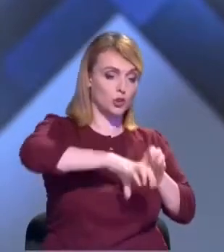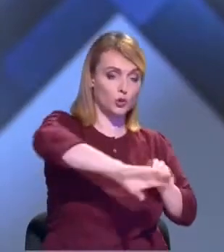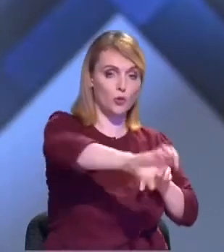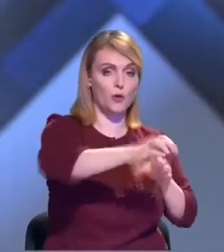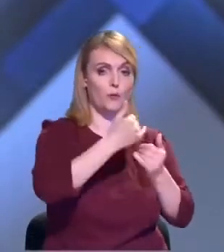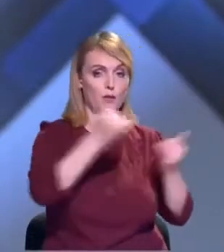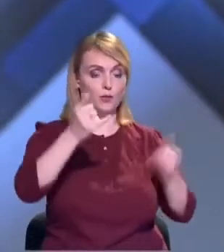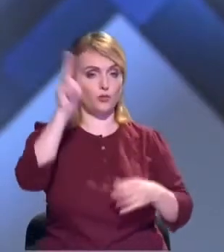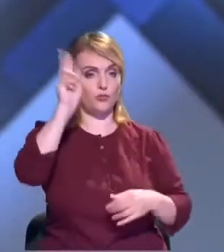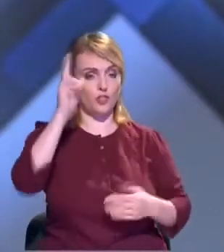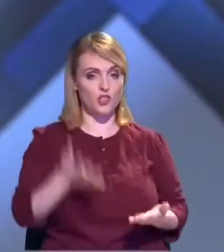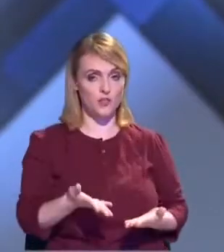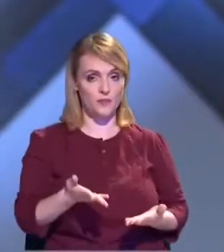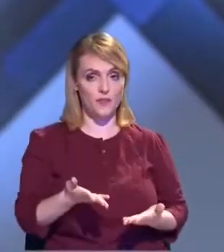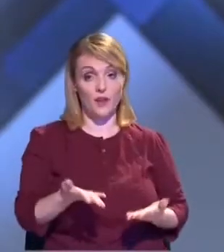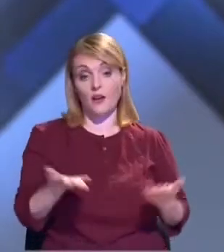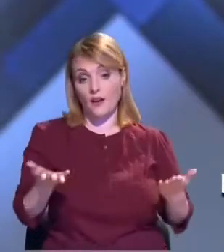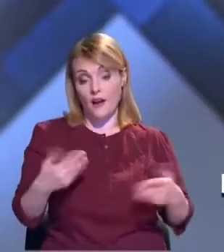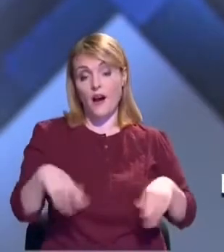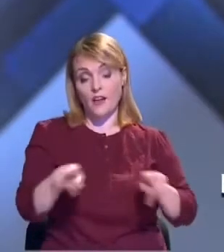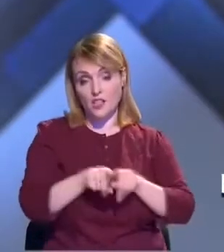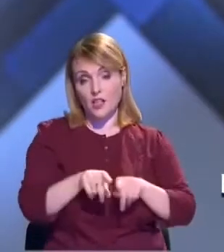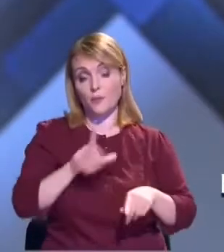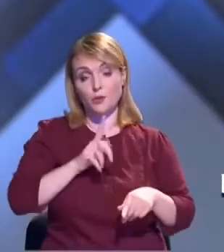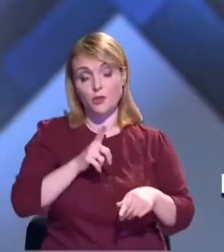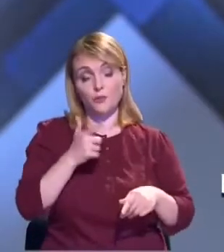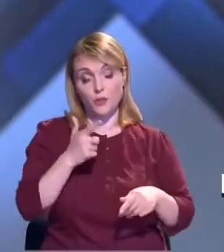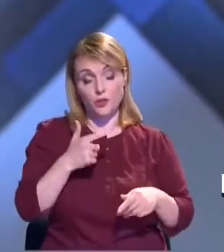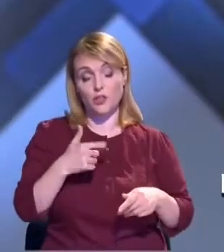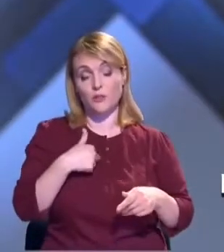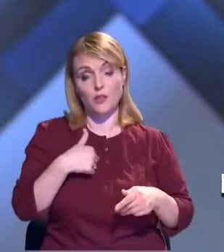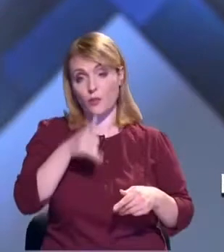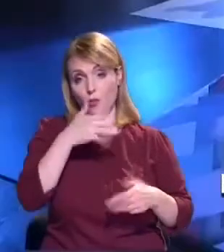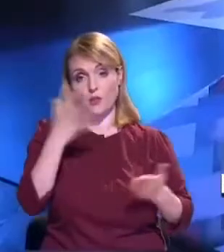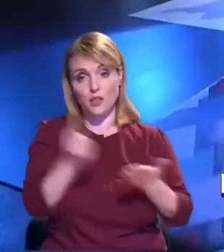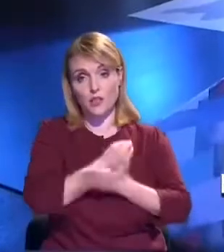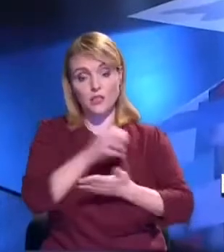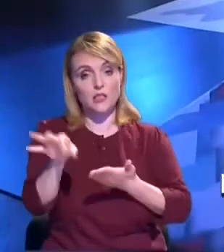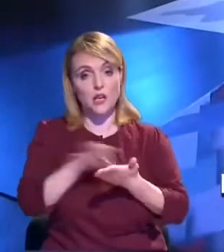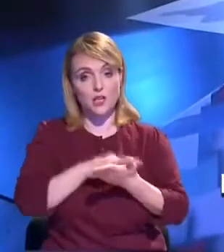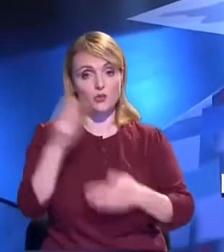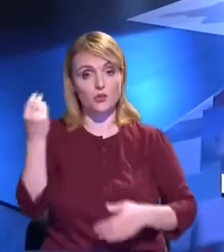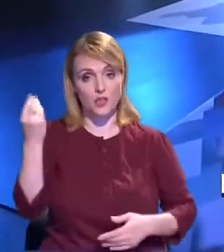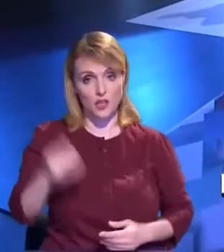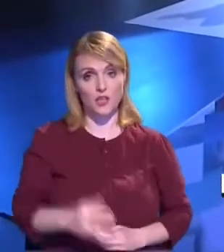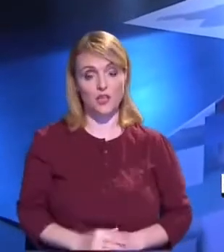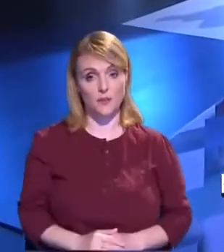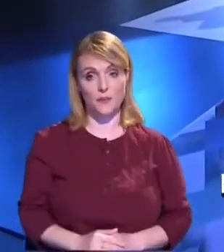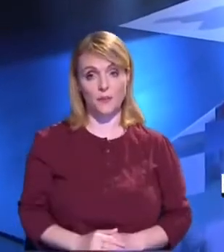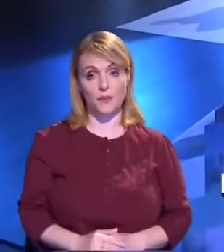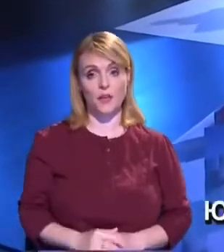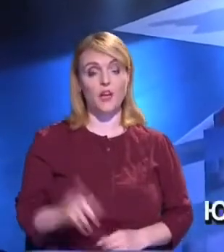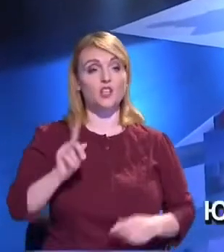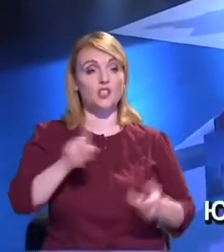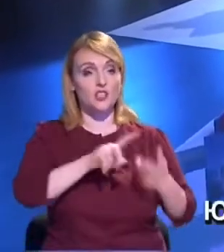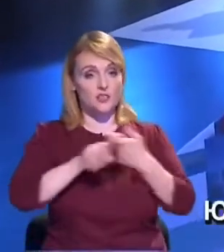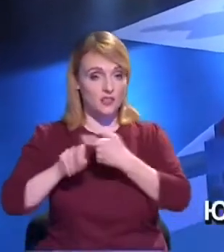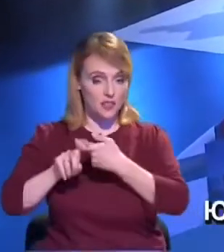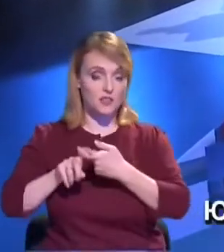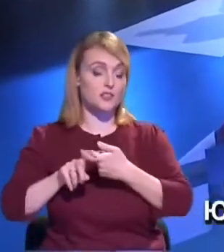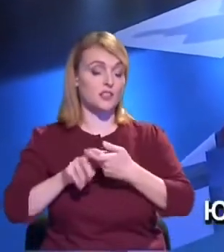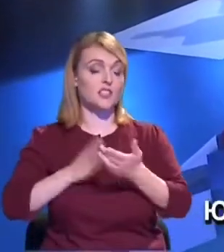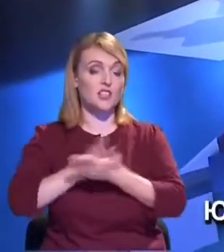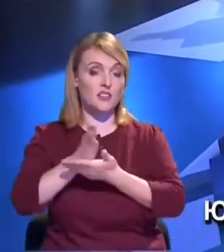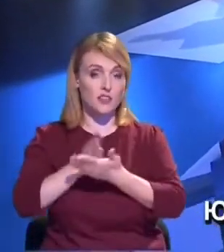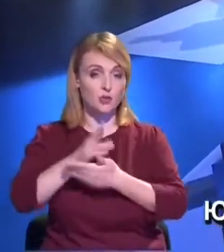lucrări este accesibile, se pot găsi resurse, pentru canalizare este un pic mai greu, mai dificil, însă se lucrează